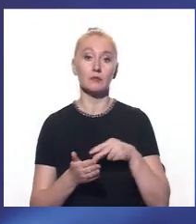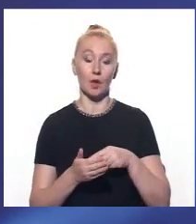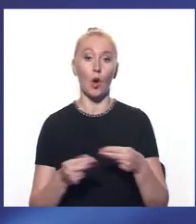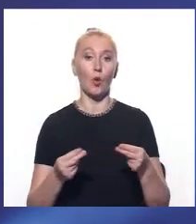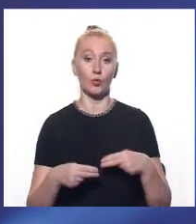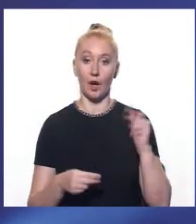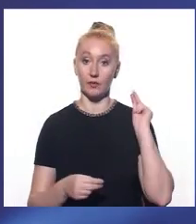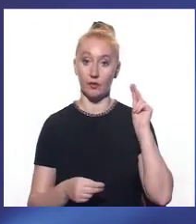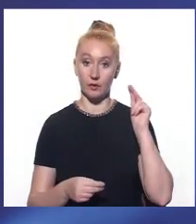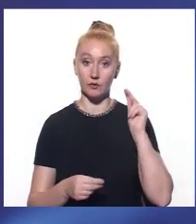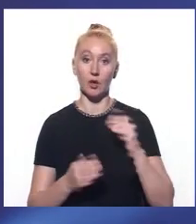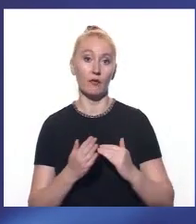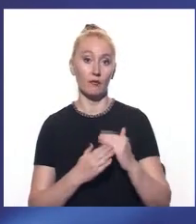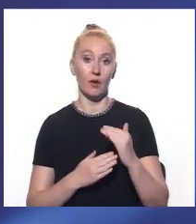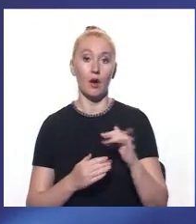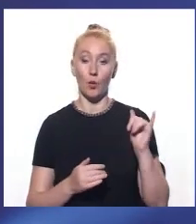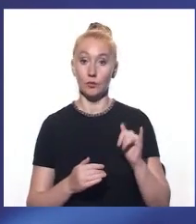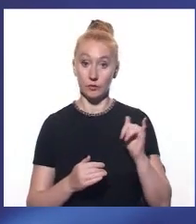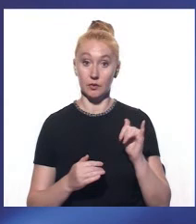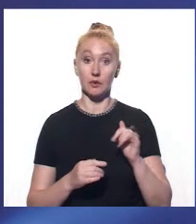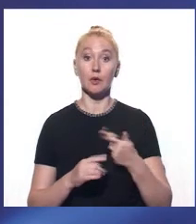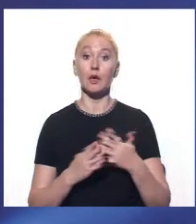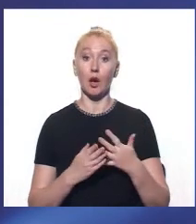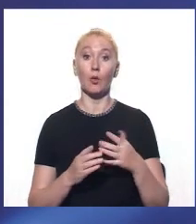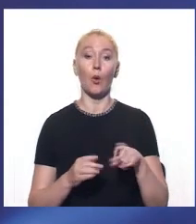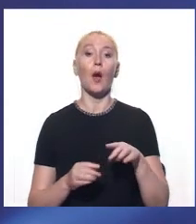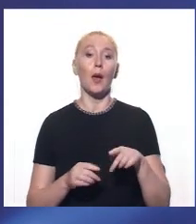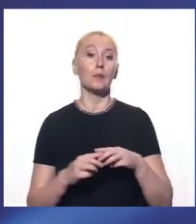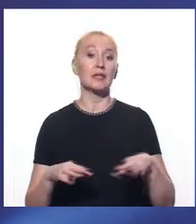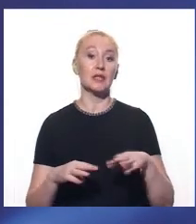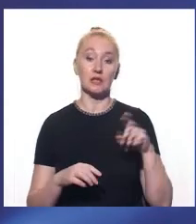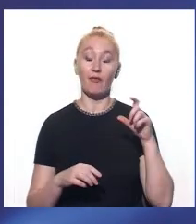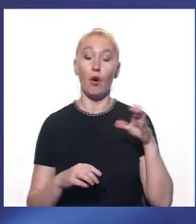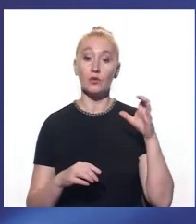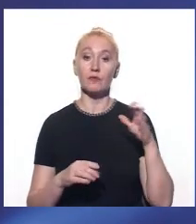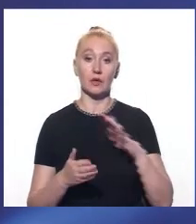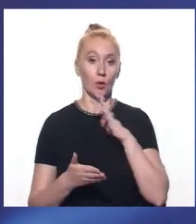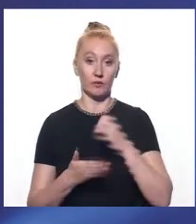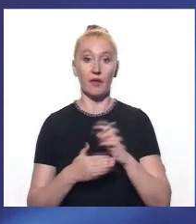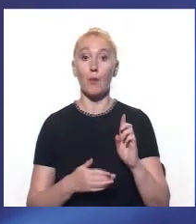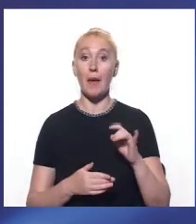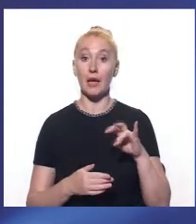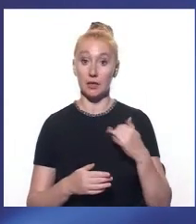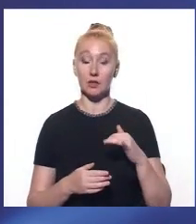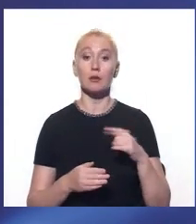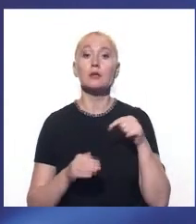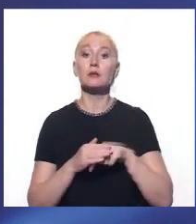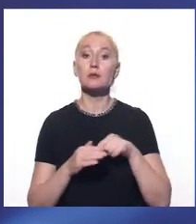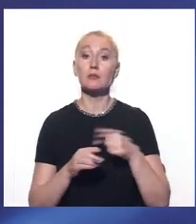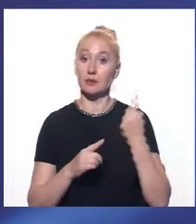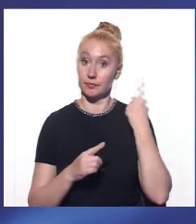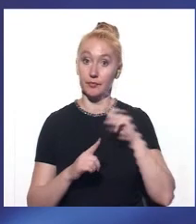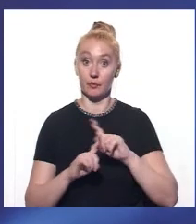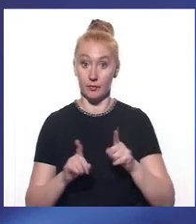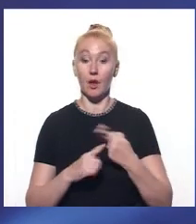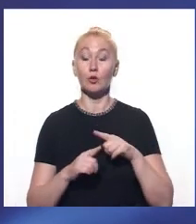контрактного навчання у вищих навчальних закладах, яку Міносвіти затвердило ще у березні. Суть нововведення у тому,